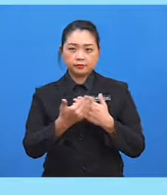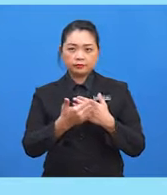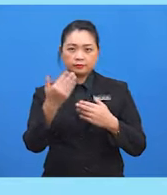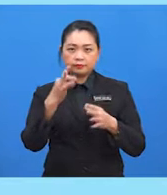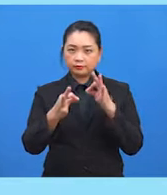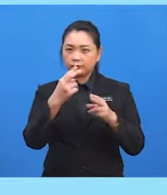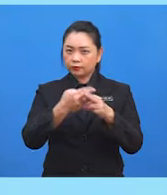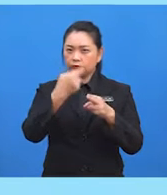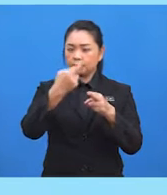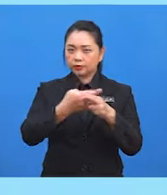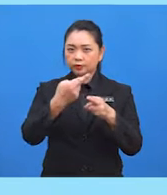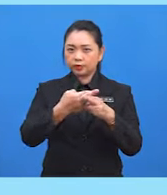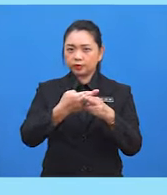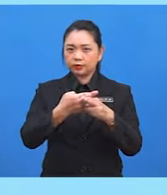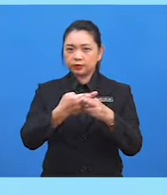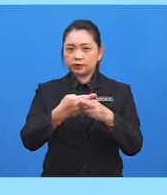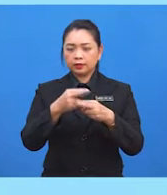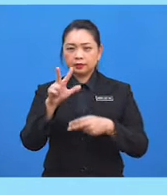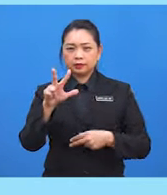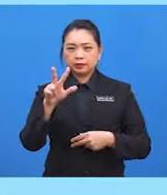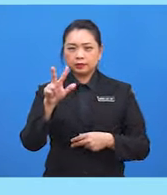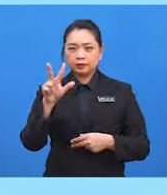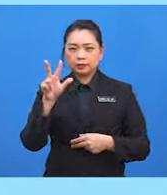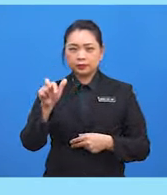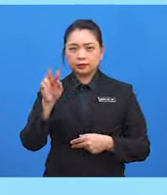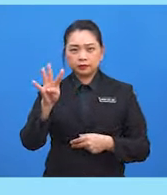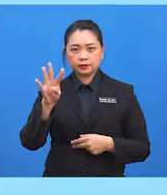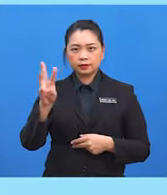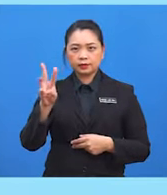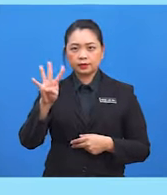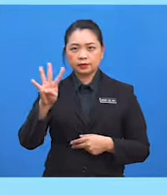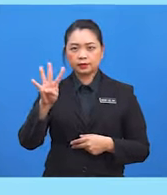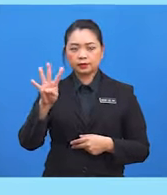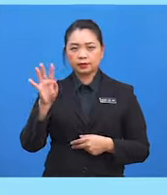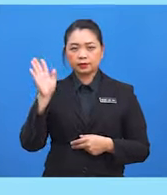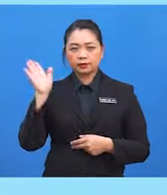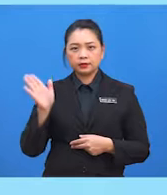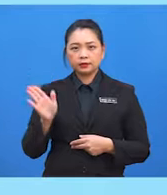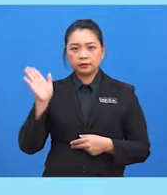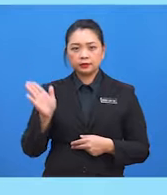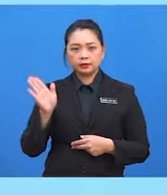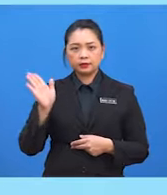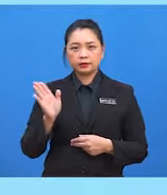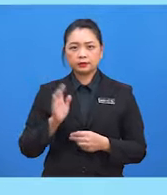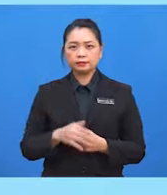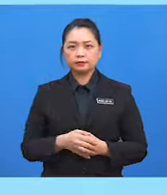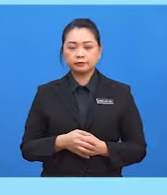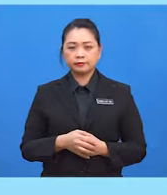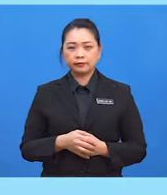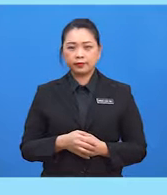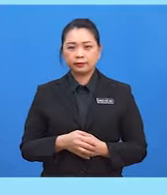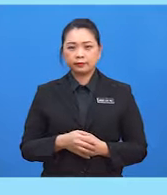.464581272 kepada 4